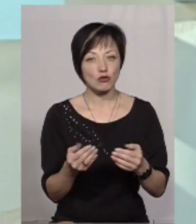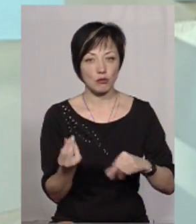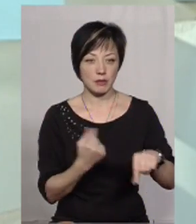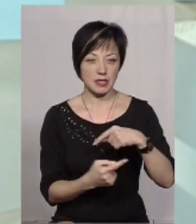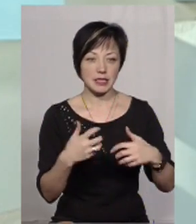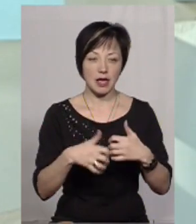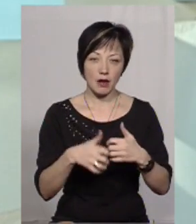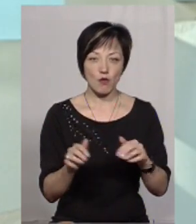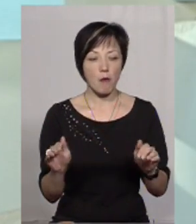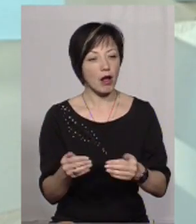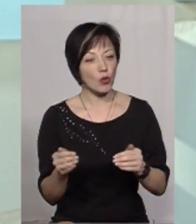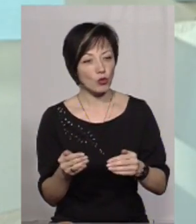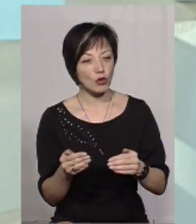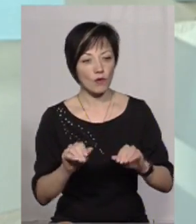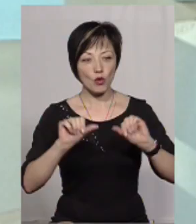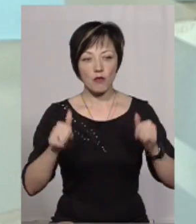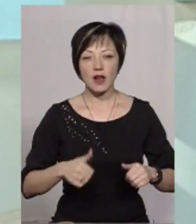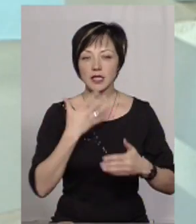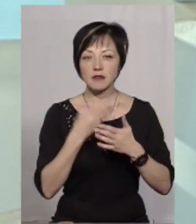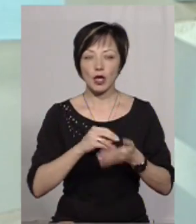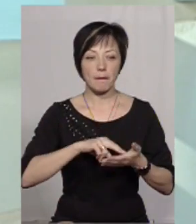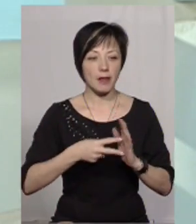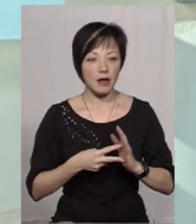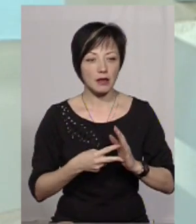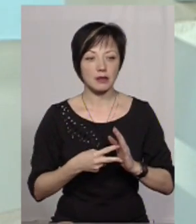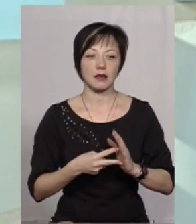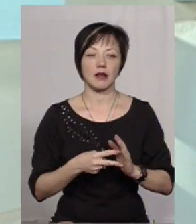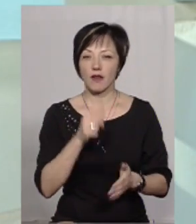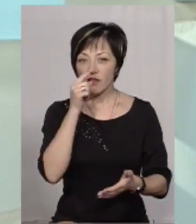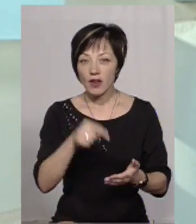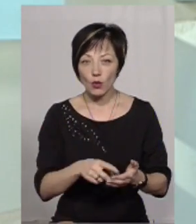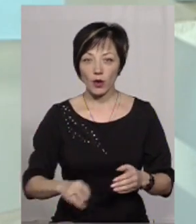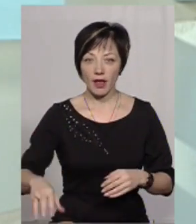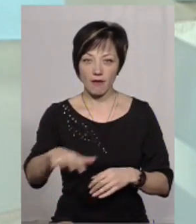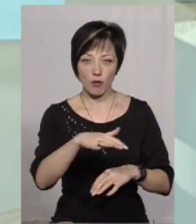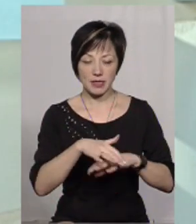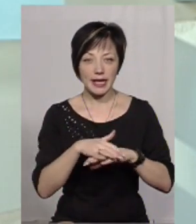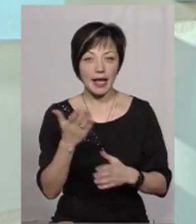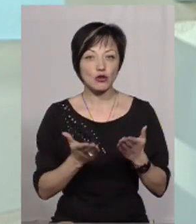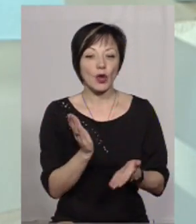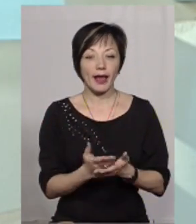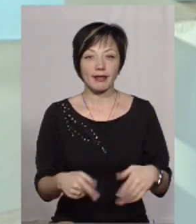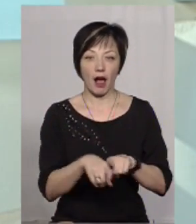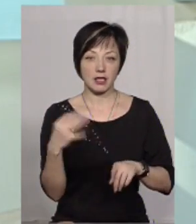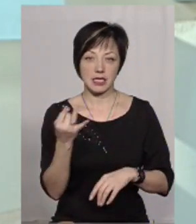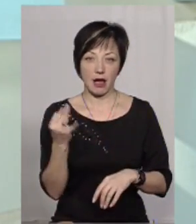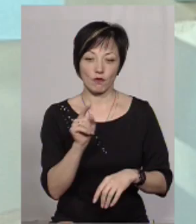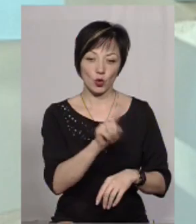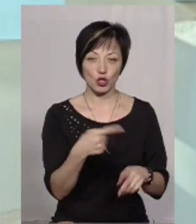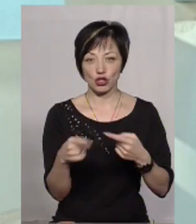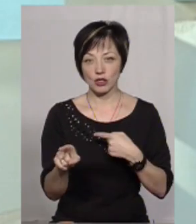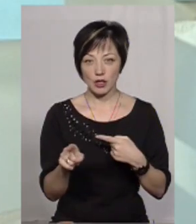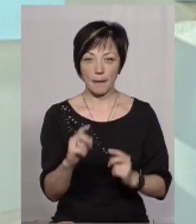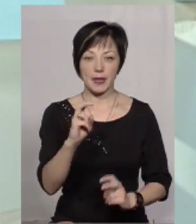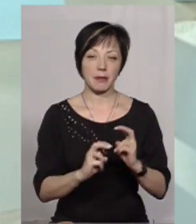бізнесу, середньому, малому бізнесу формувати свої бізнес-плани, плани виходу якраз на європейські ринки, якщо є така зацікавленість до того